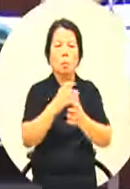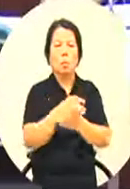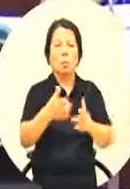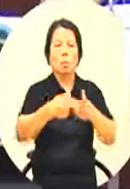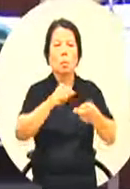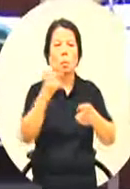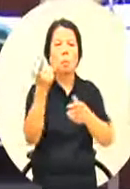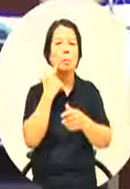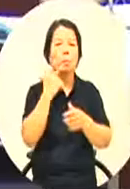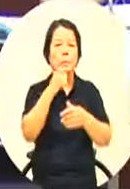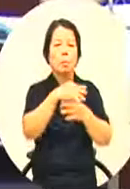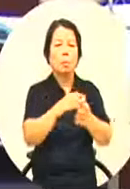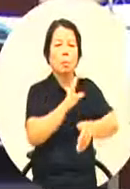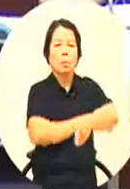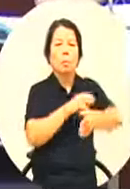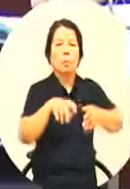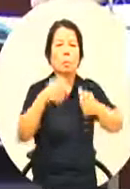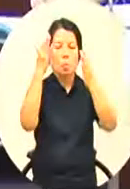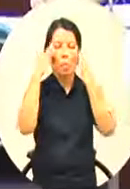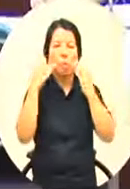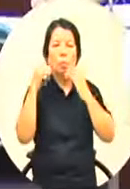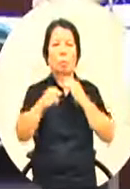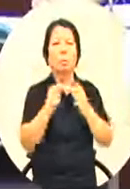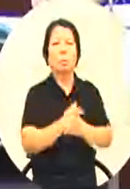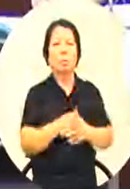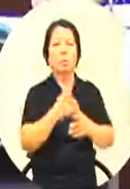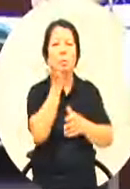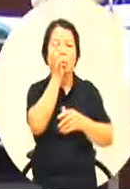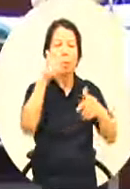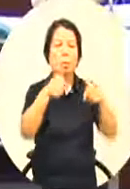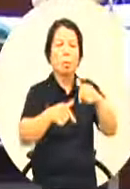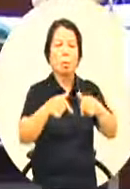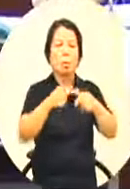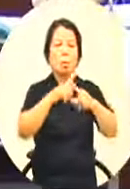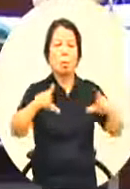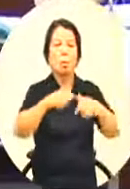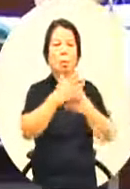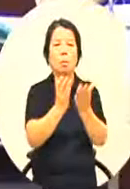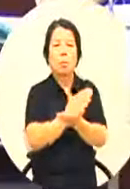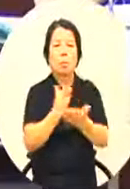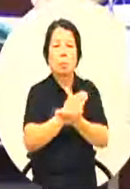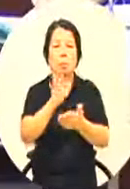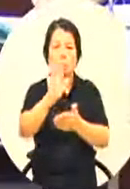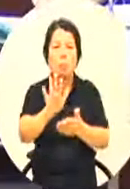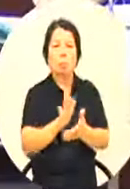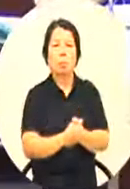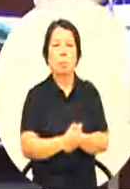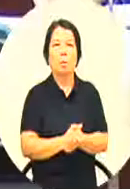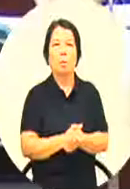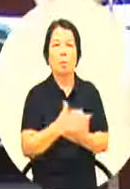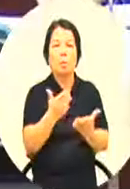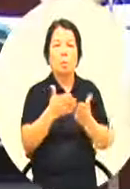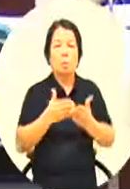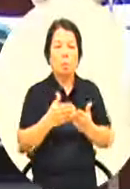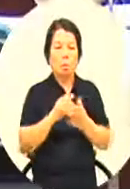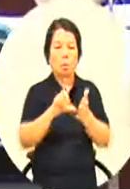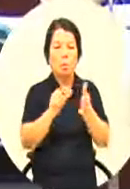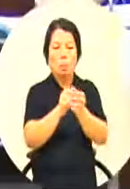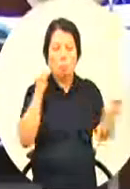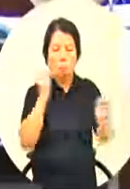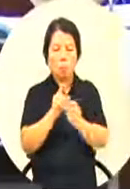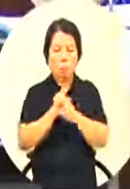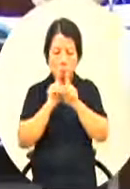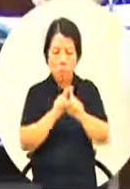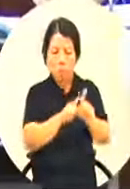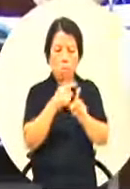学进行左南人大石化工业区居民的健康风险评估这其实都要非常长期的追踪才